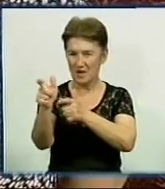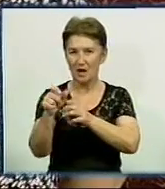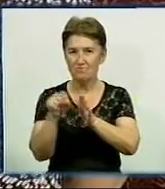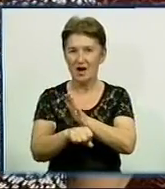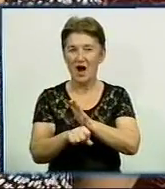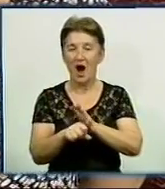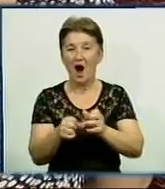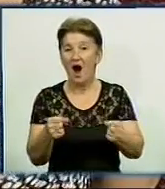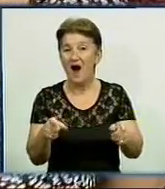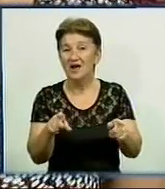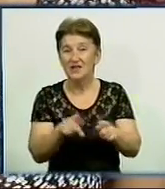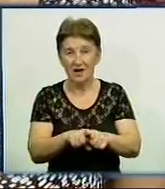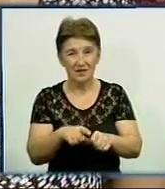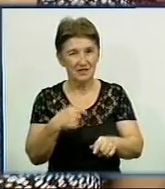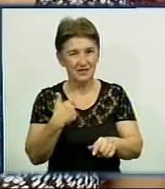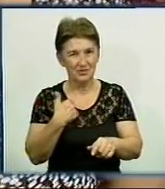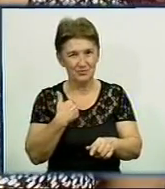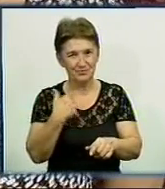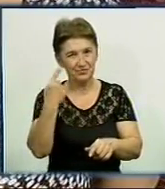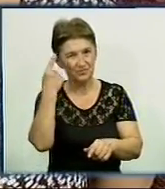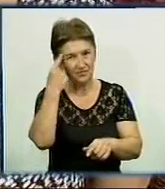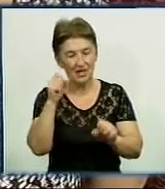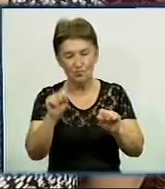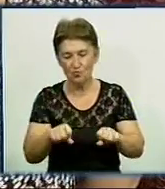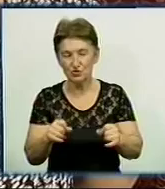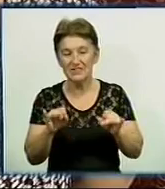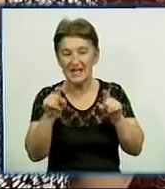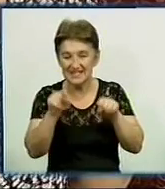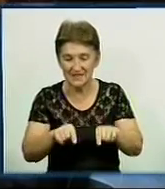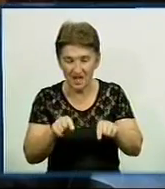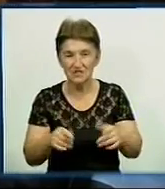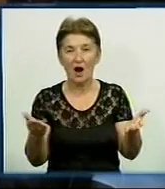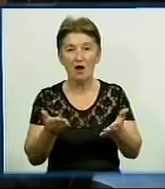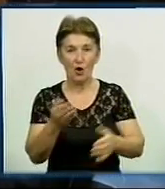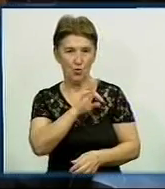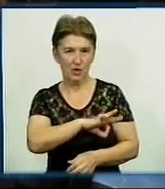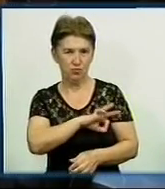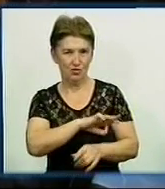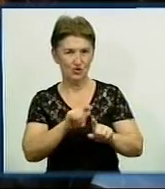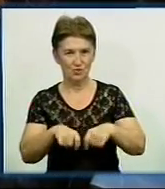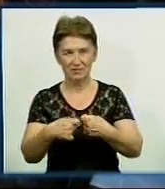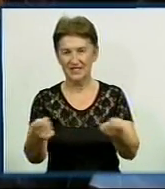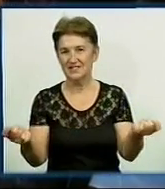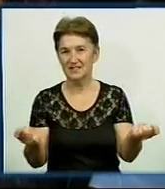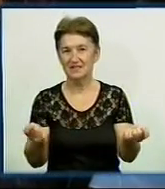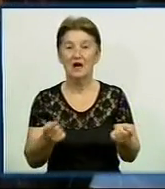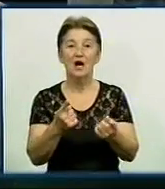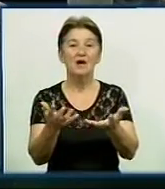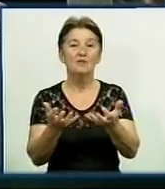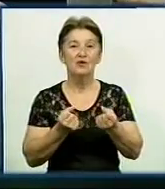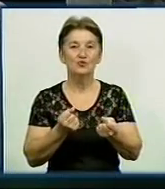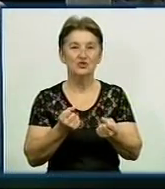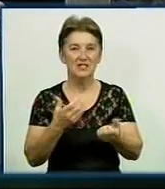А так, звісно, я думаю, можна і тут якусь пользу приносити. Свої нагороди одержали й підприємці,